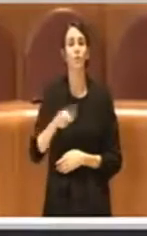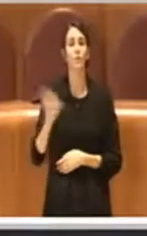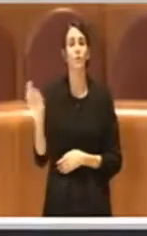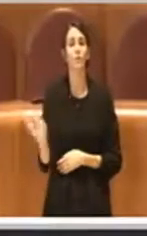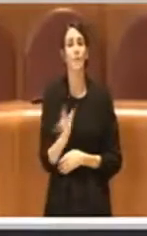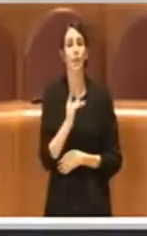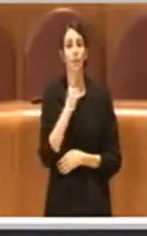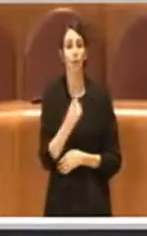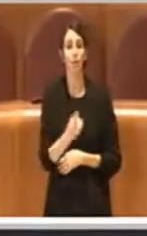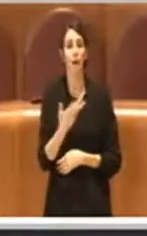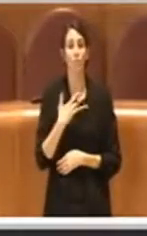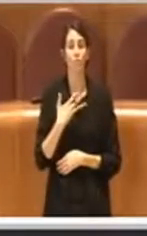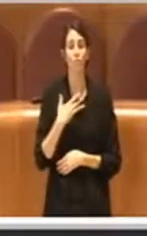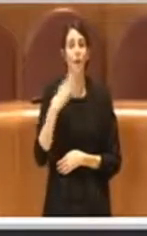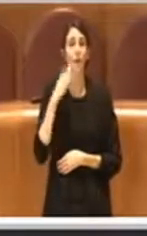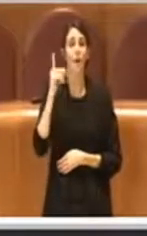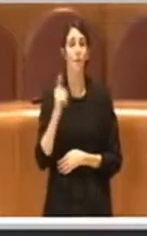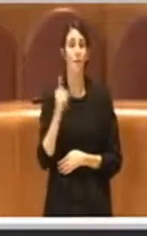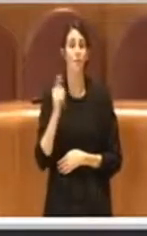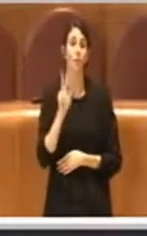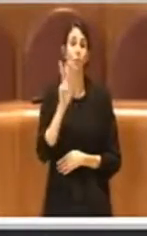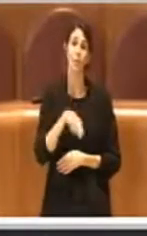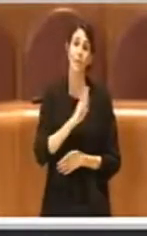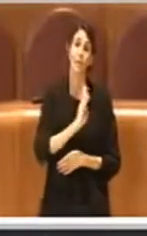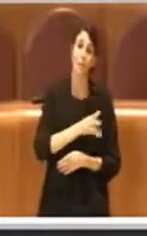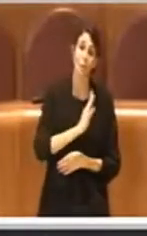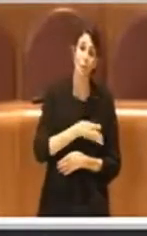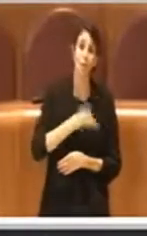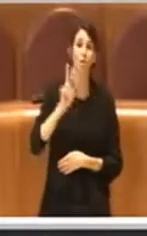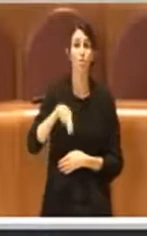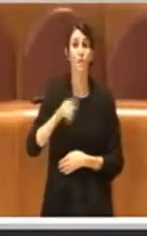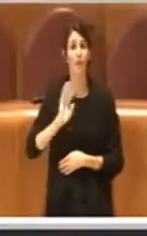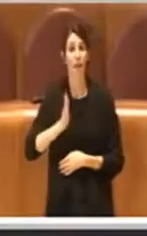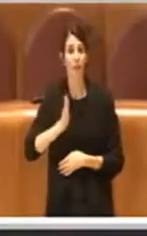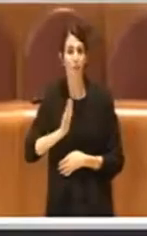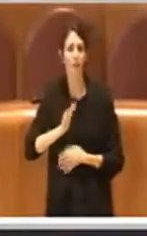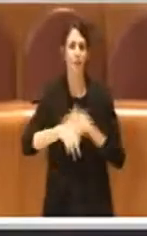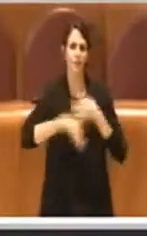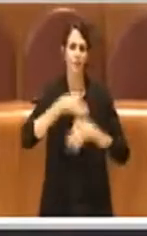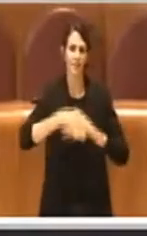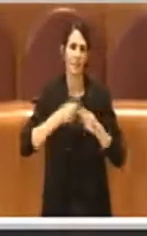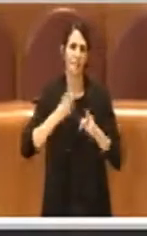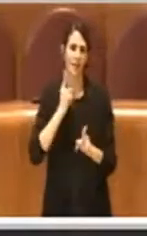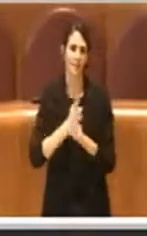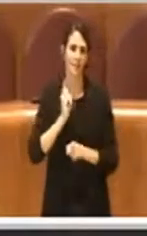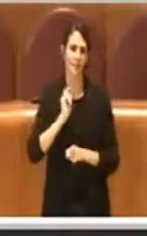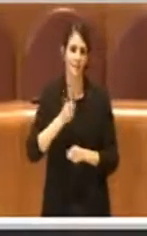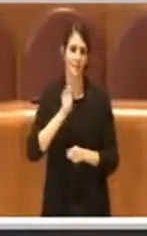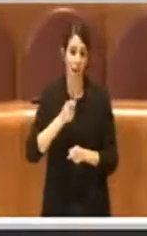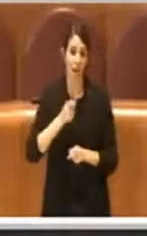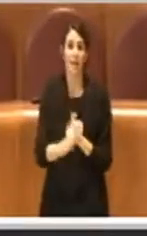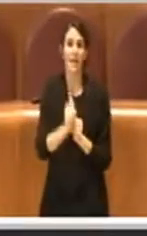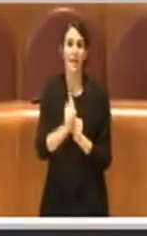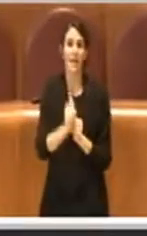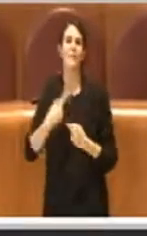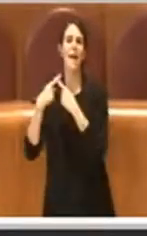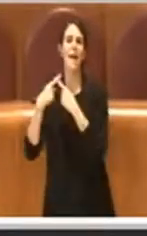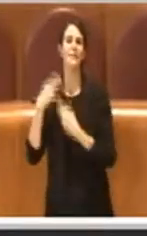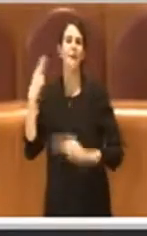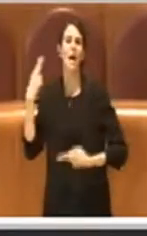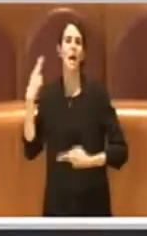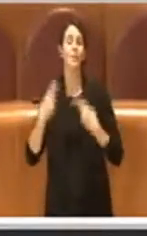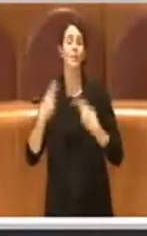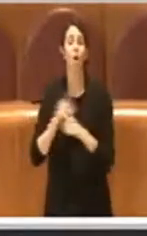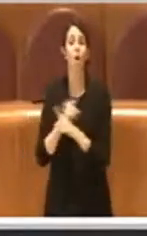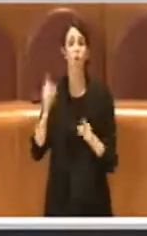che sono debiti del 2014-2015 e dunque dovevano essere pagati prima dall'amministrazione, forse dimenticano che,